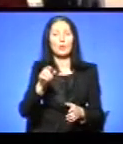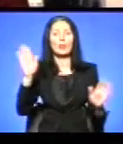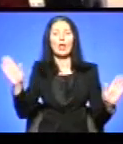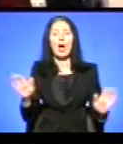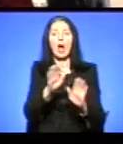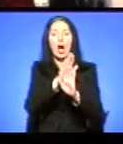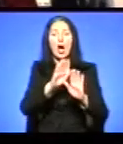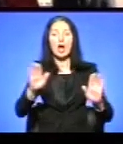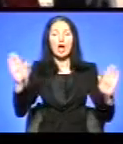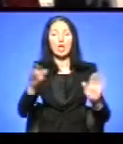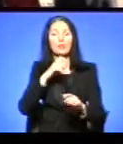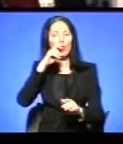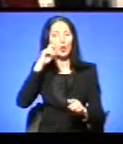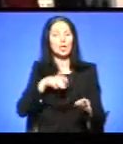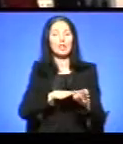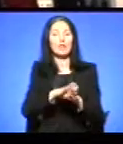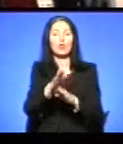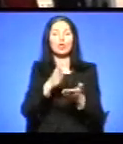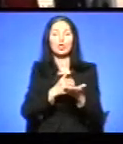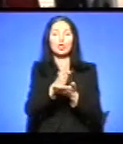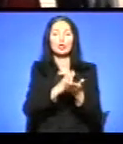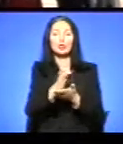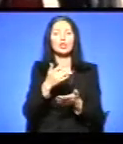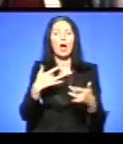заслужена артистка України Людмила Фесенко.